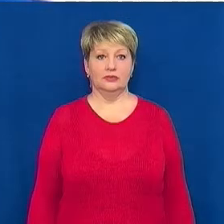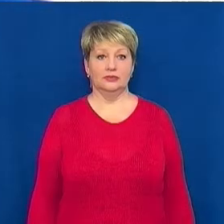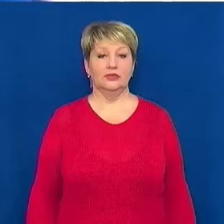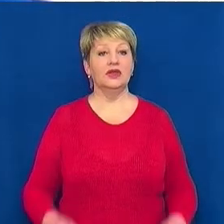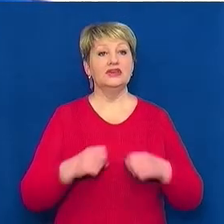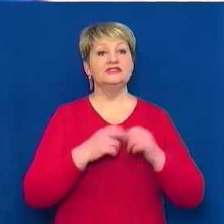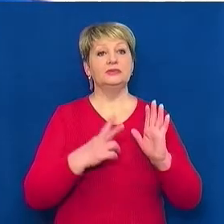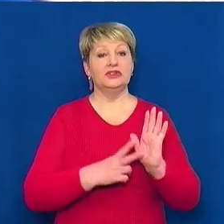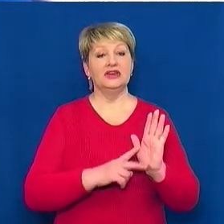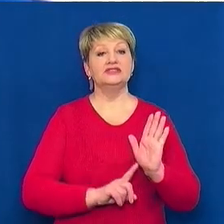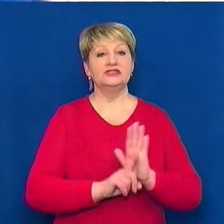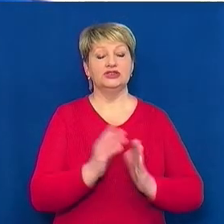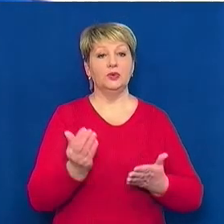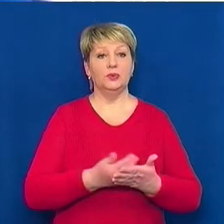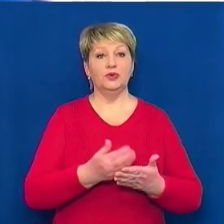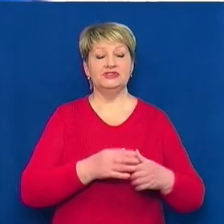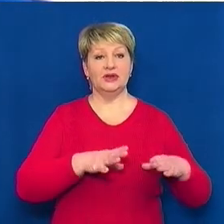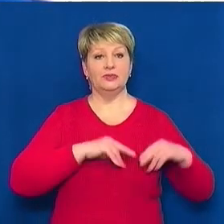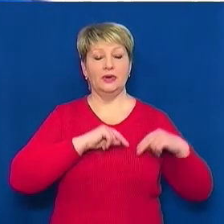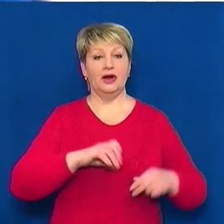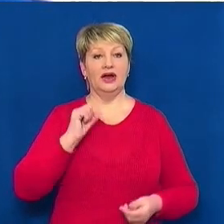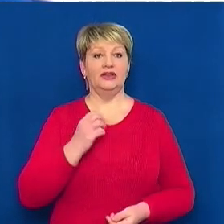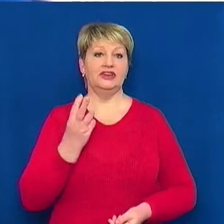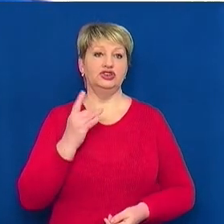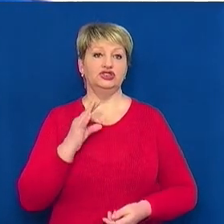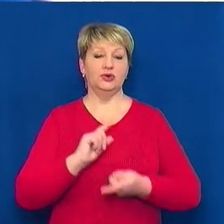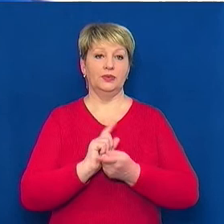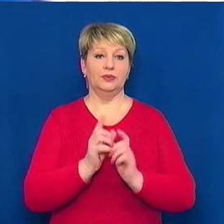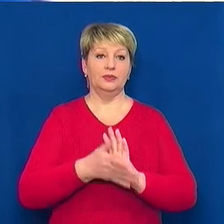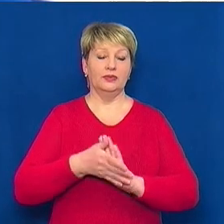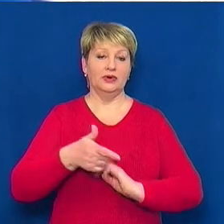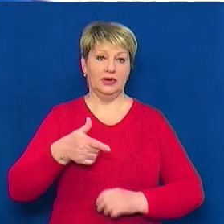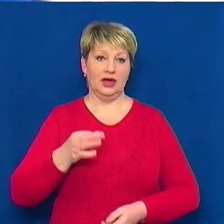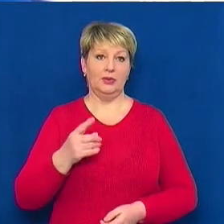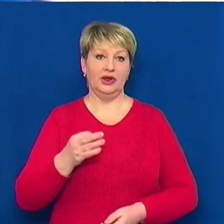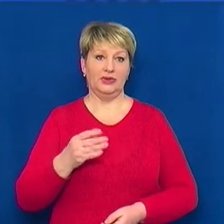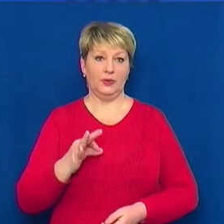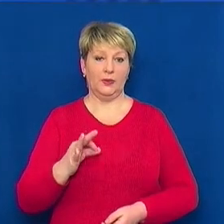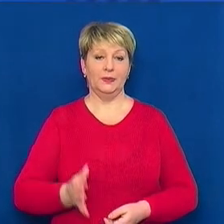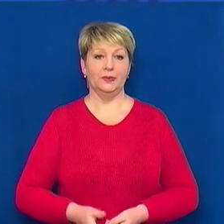17-та година, час новин на Суспільному, студії Анна Іщенко, мовою жестів Галина Браменко.